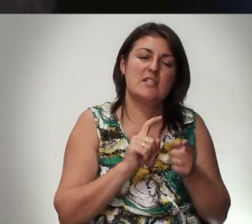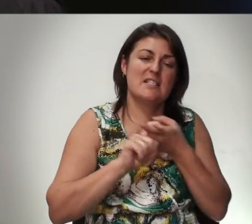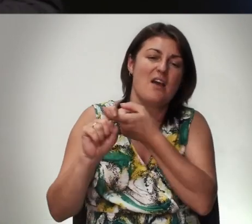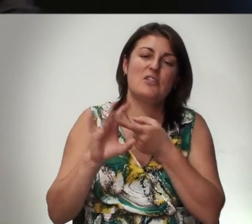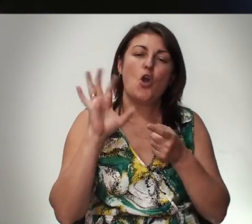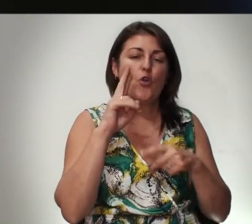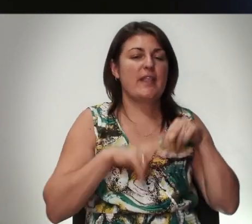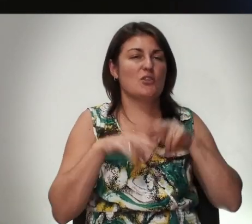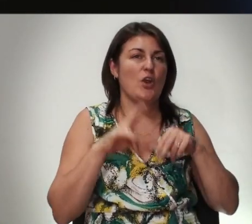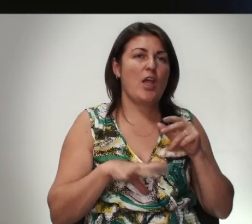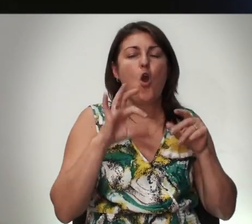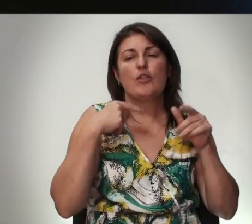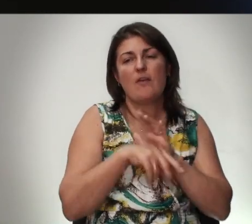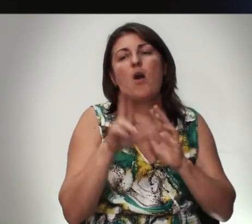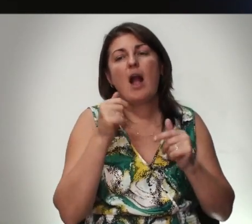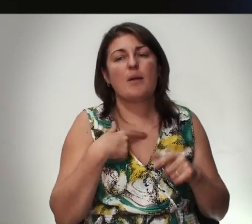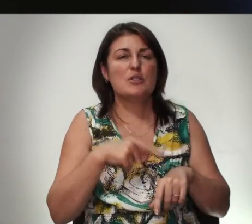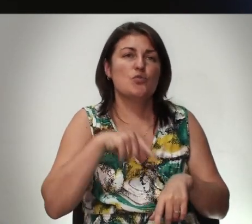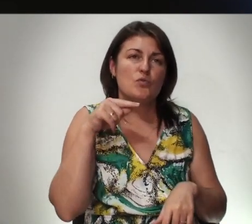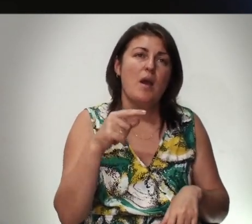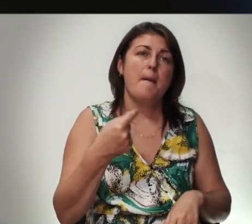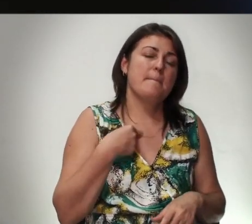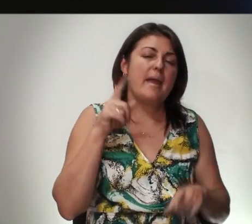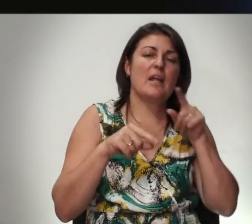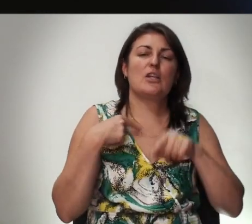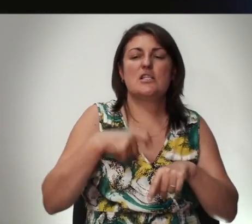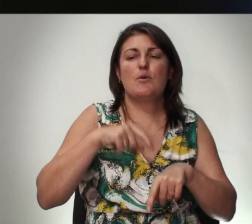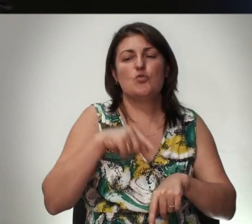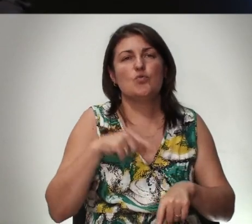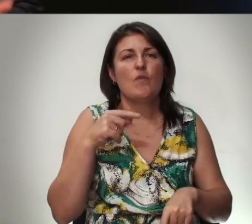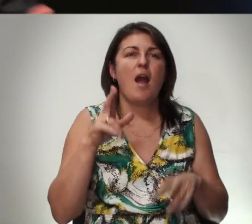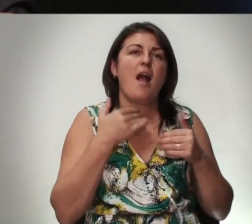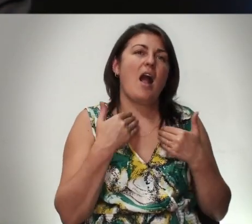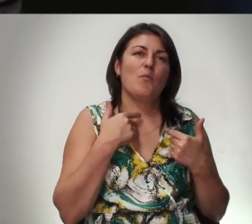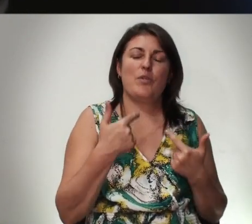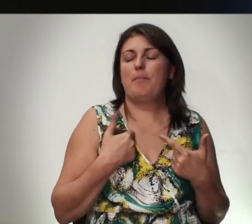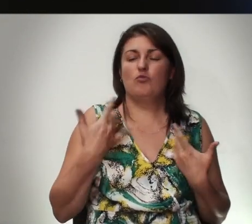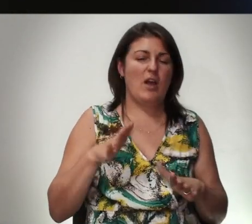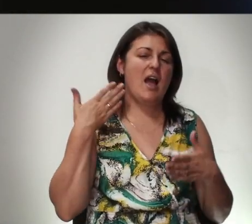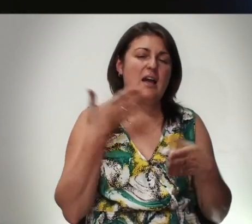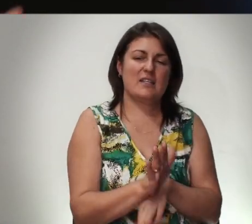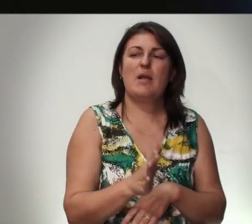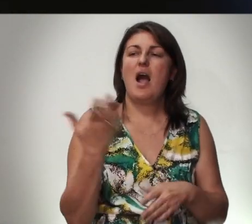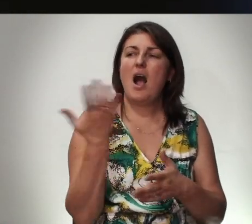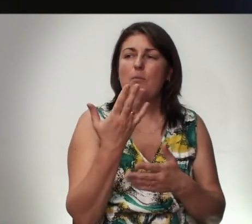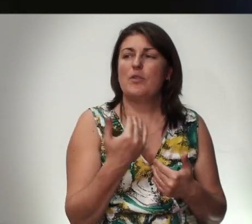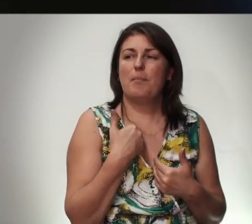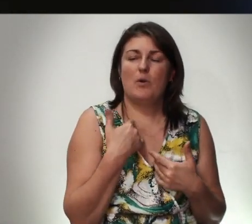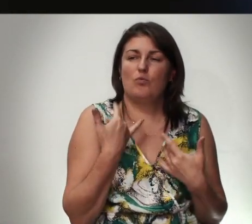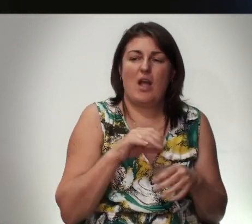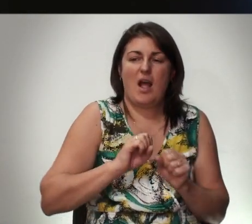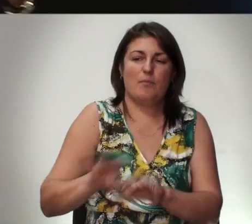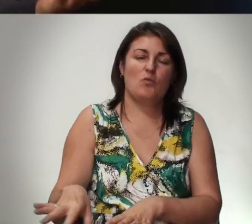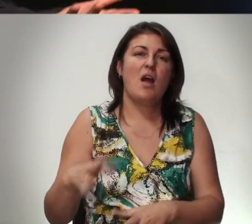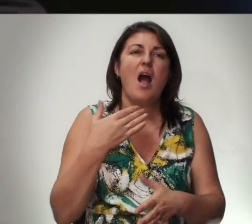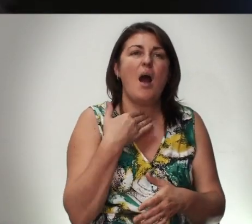От Настроения От Того Как Мы Чувствуем Мы Иногда Чувствуем Себя Как Будто Мы Разбиты Кому Мы Отброшены